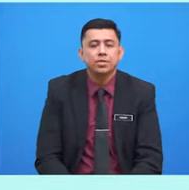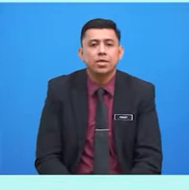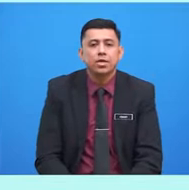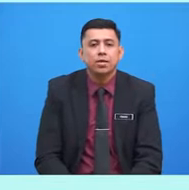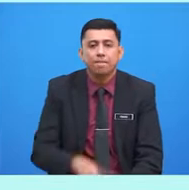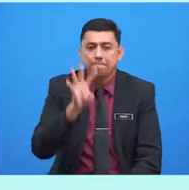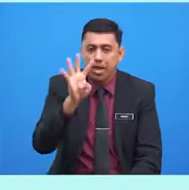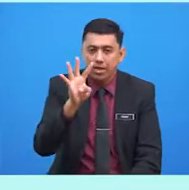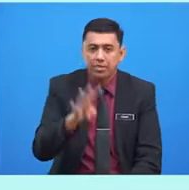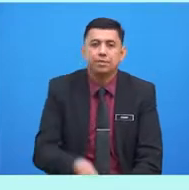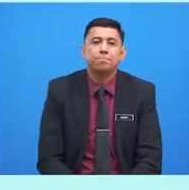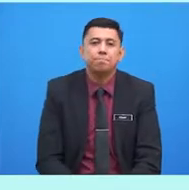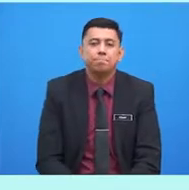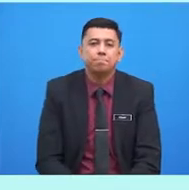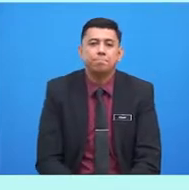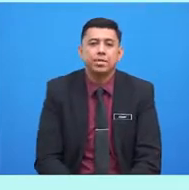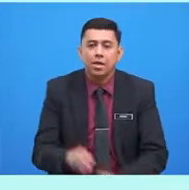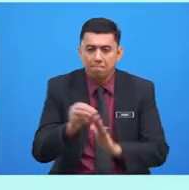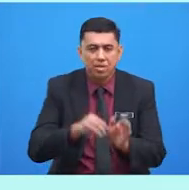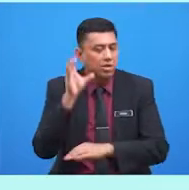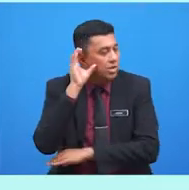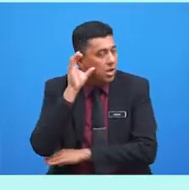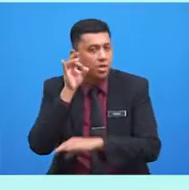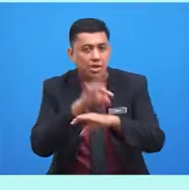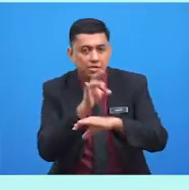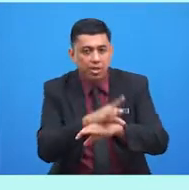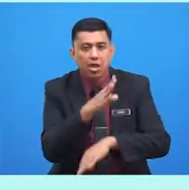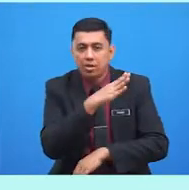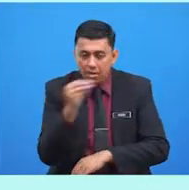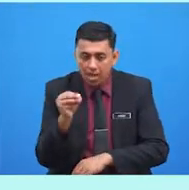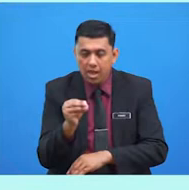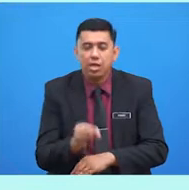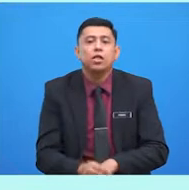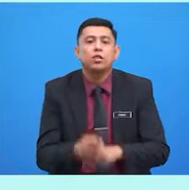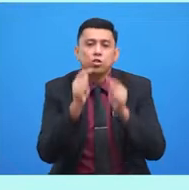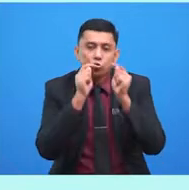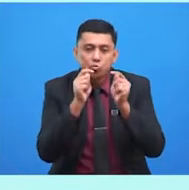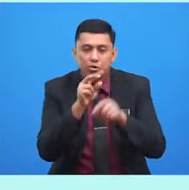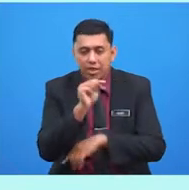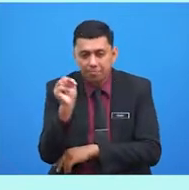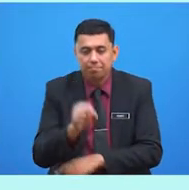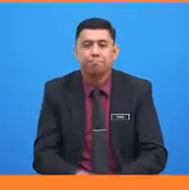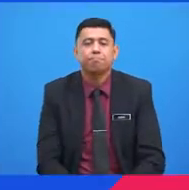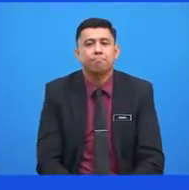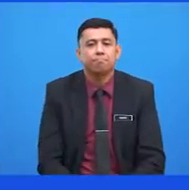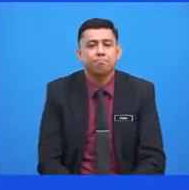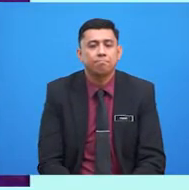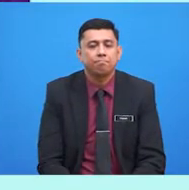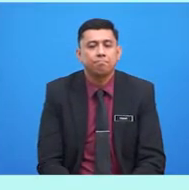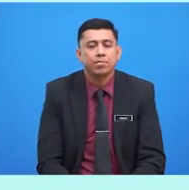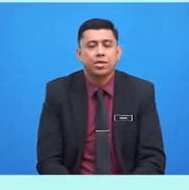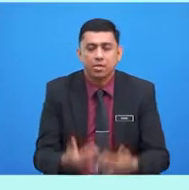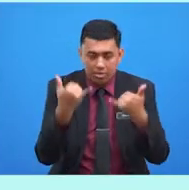Dan keempat, mendengar nasihat dan teguran. Sekarang,